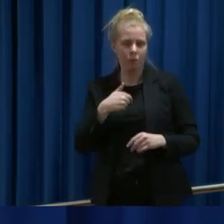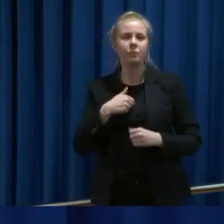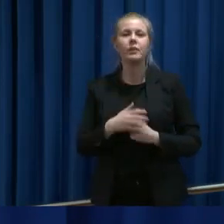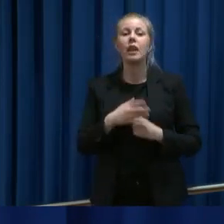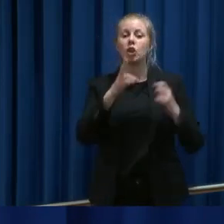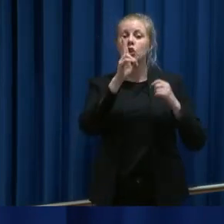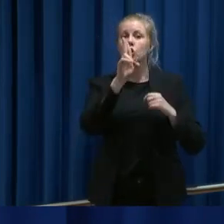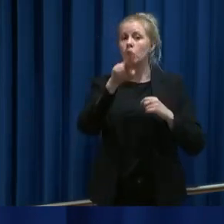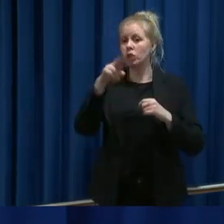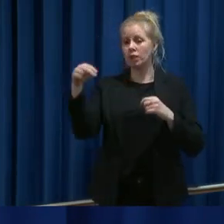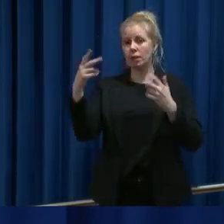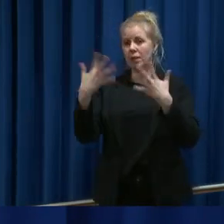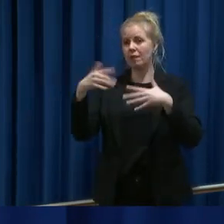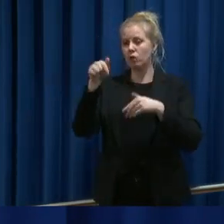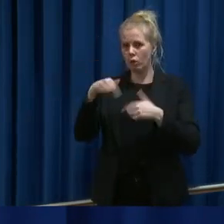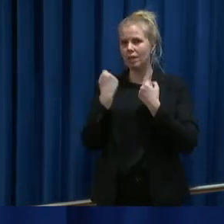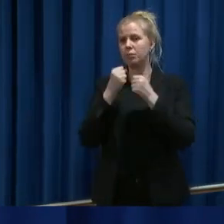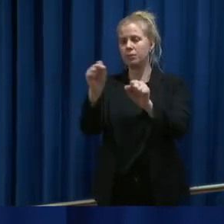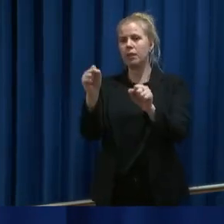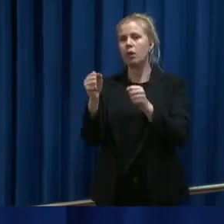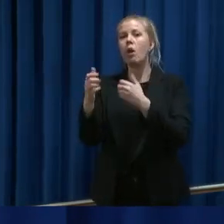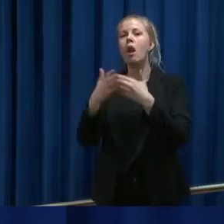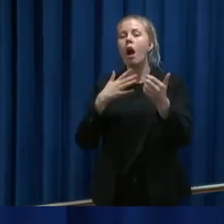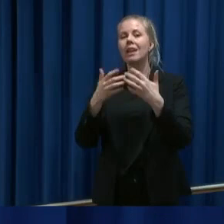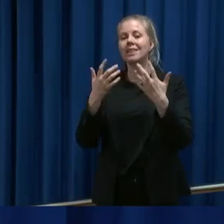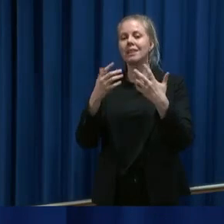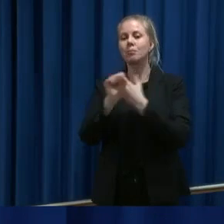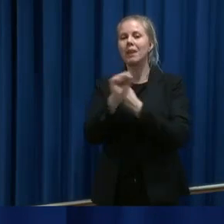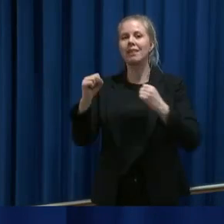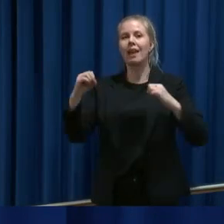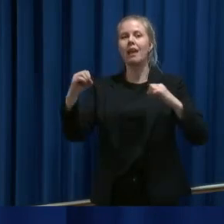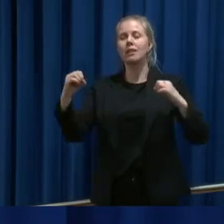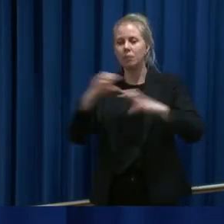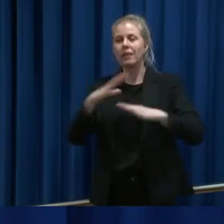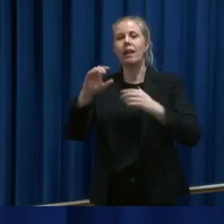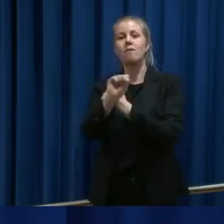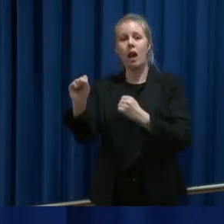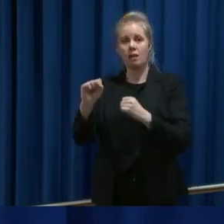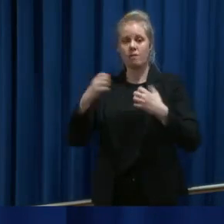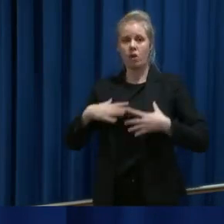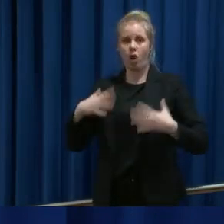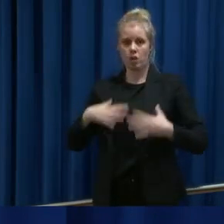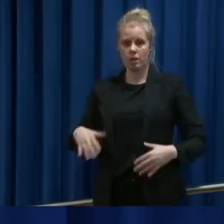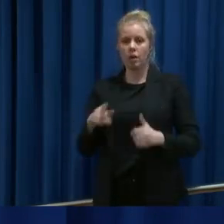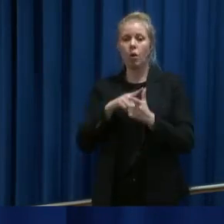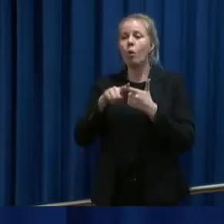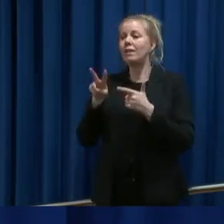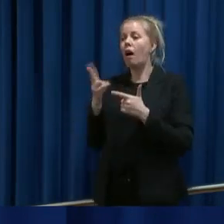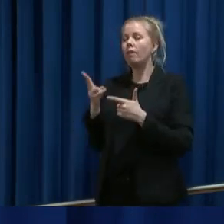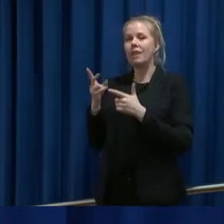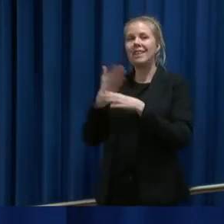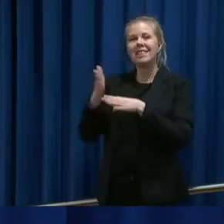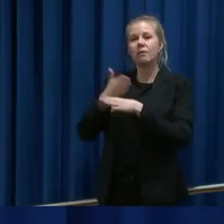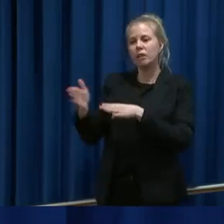bedrift starter nå opp med å produsere smittevernfrakker. En annen er i gang med å produsere desinfikasjonsvesker.